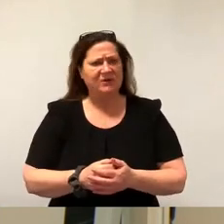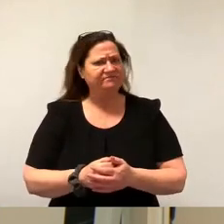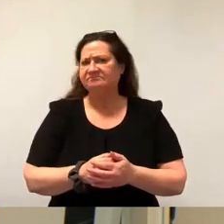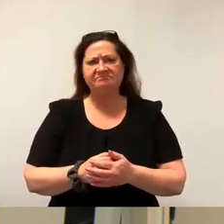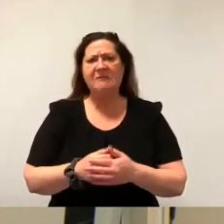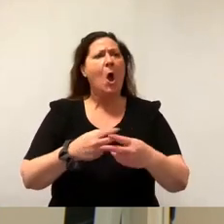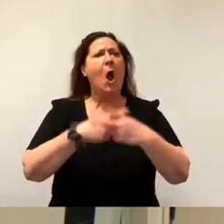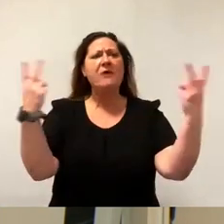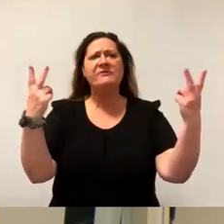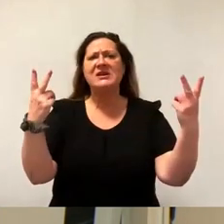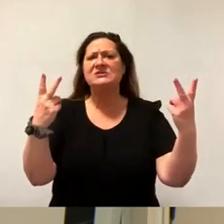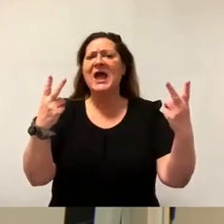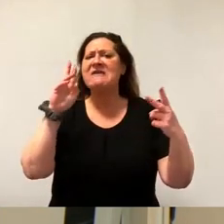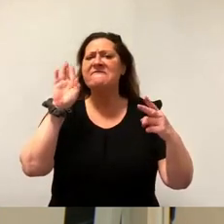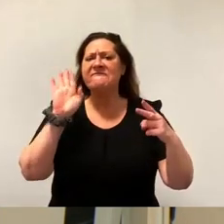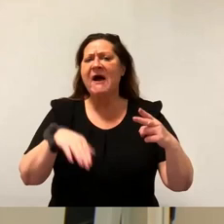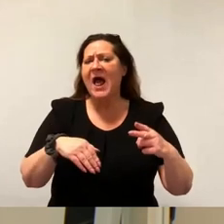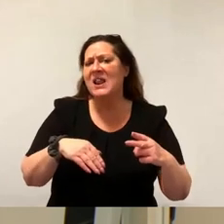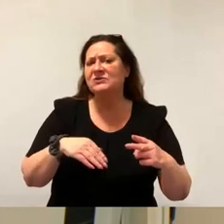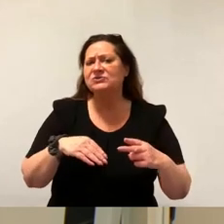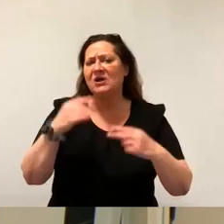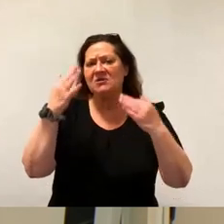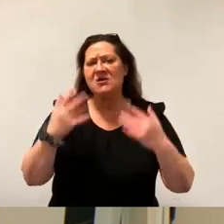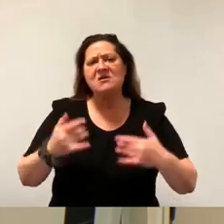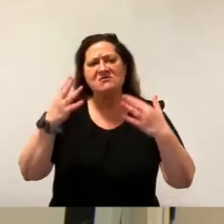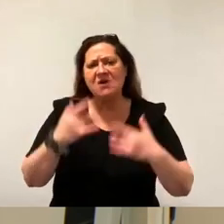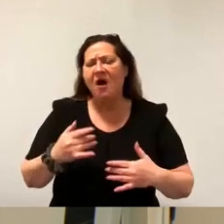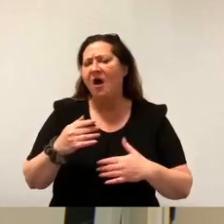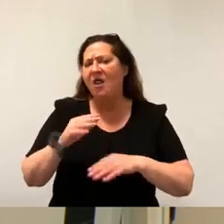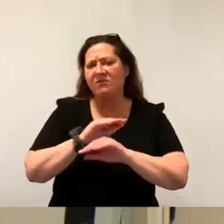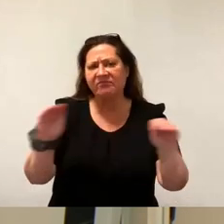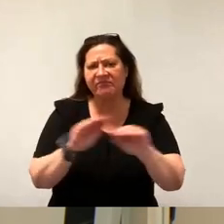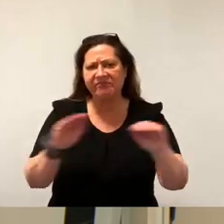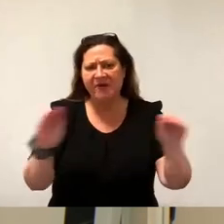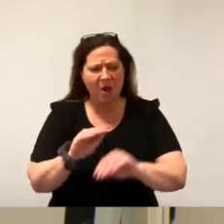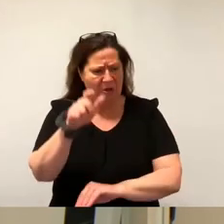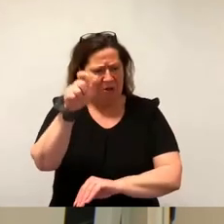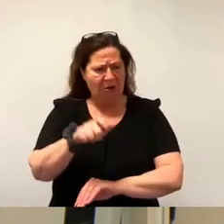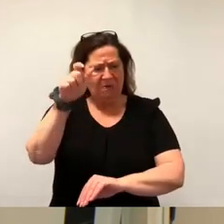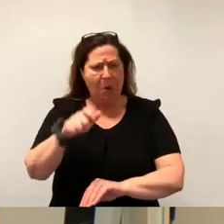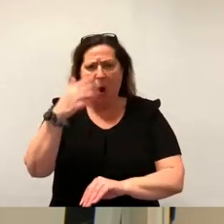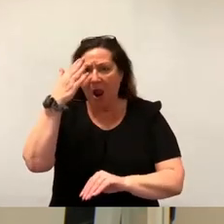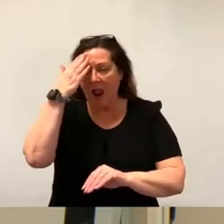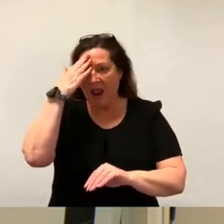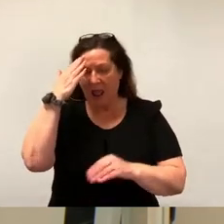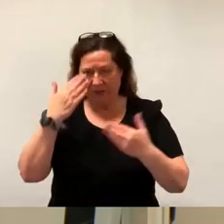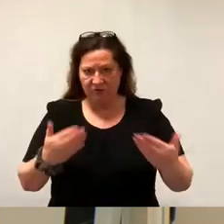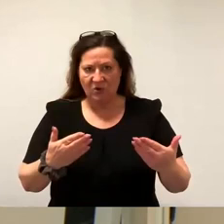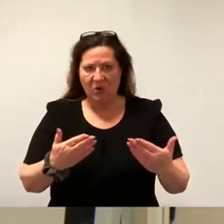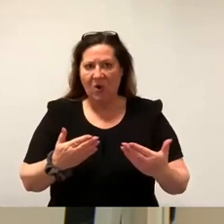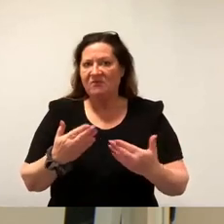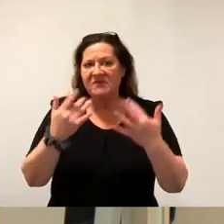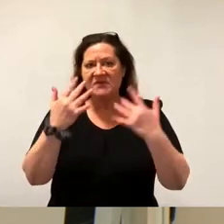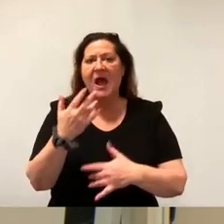Und der geneigte Bürger, der das nicht kennt, glaubt sie womöglich noch. Also die Zahl 300 Millionen ist